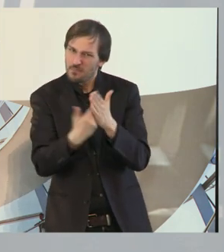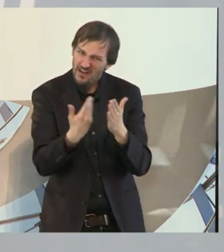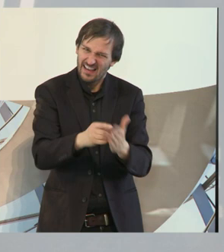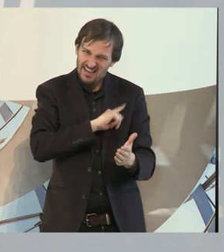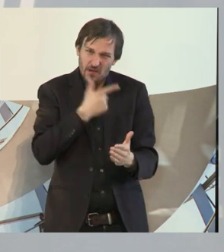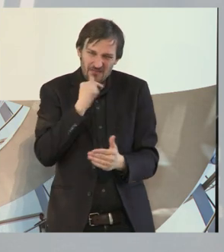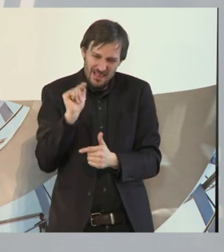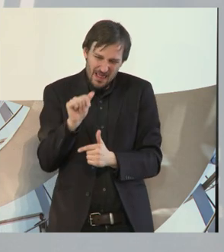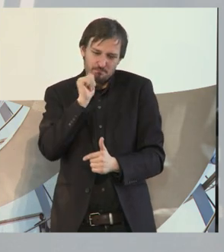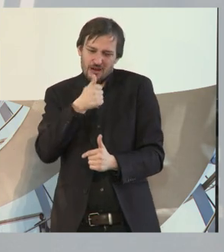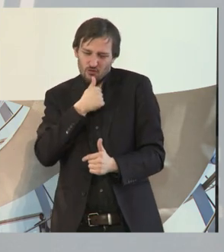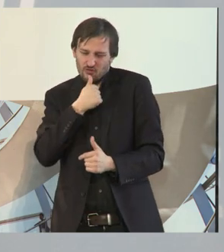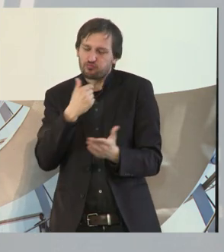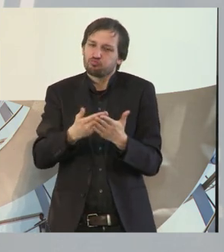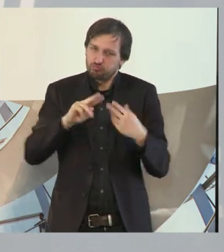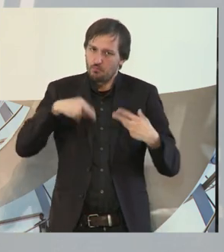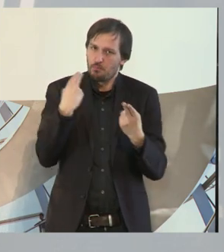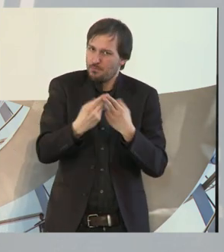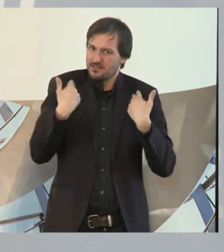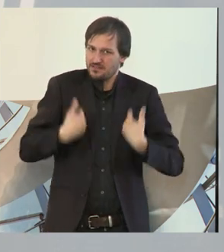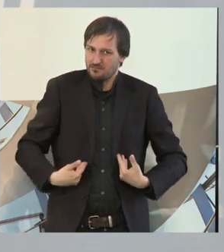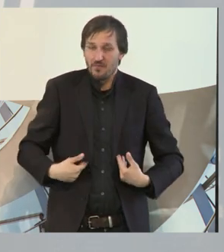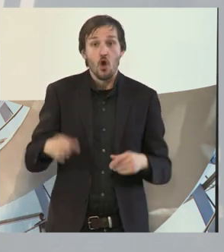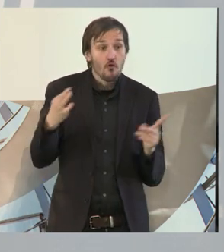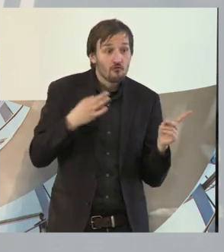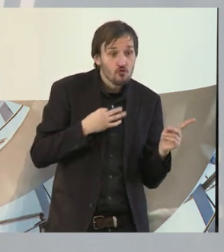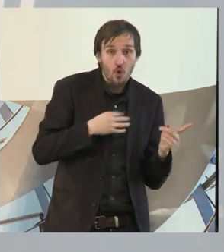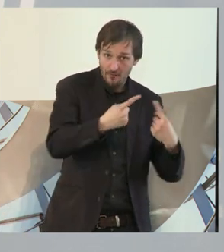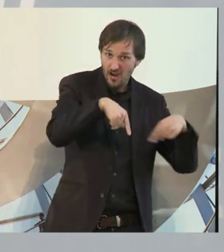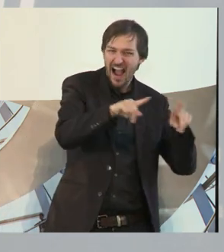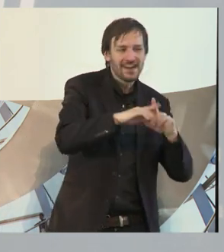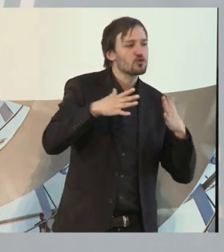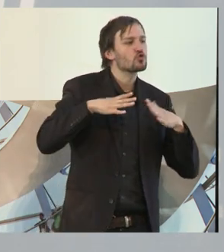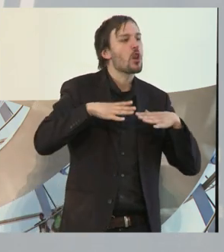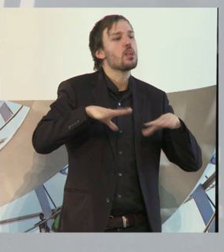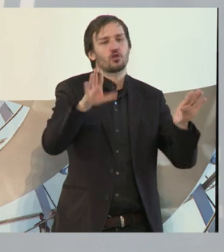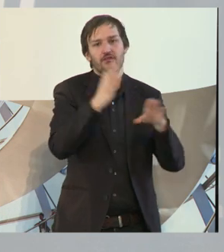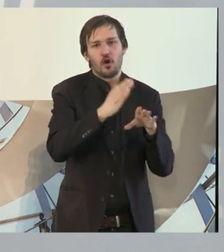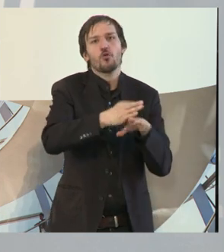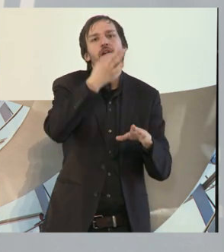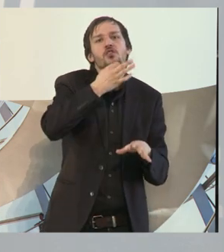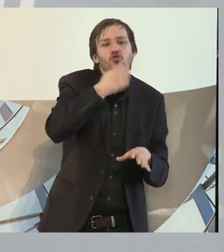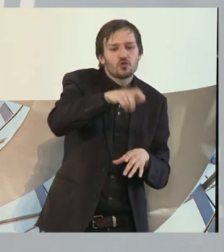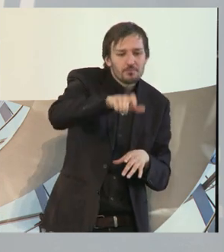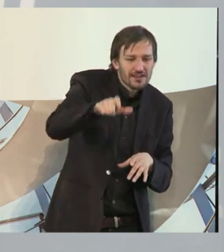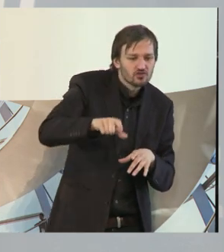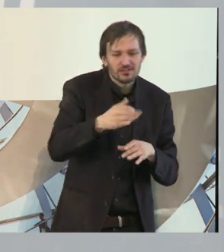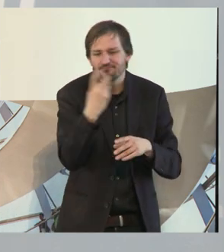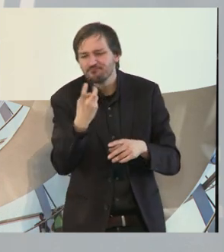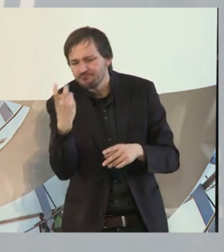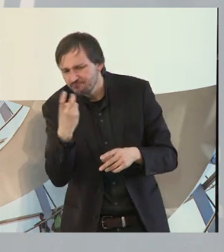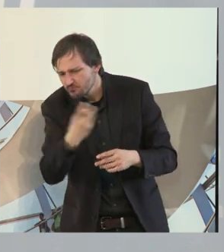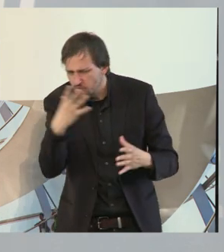sie gerne ergreifen möchten. Das war für uns ein großer Glücksfall, dass wir diese jungen Leute für uns aufgespürt haben. Wir haben mit dem